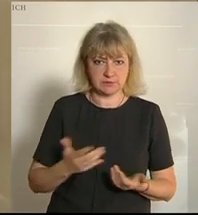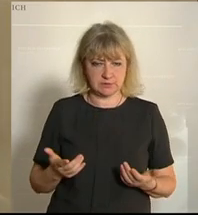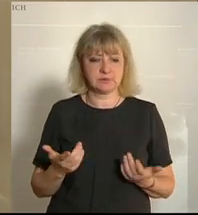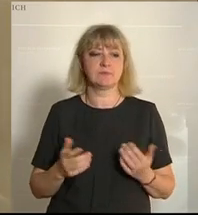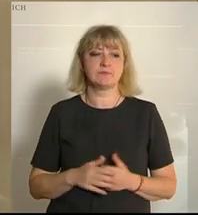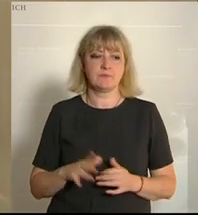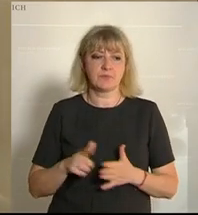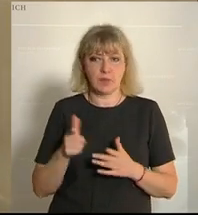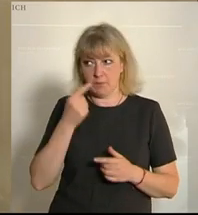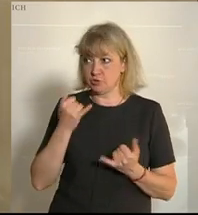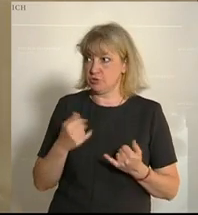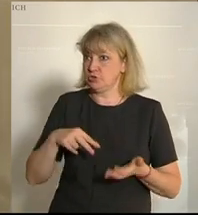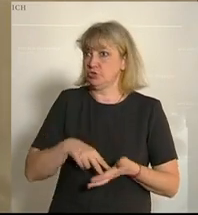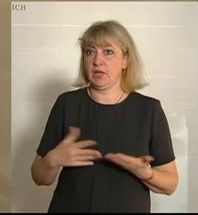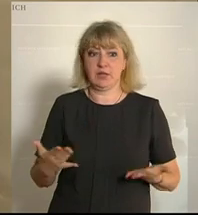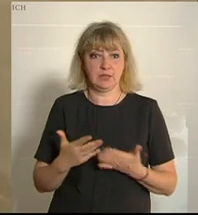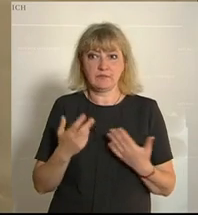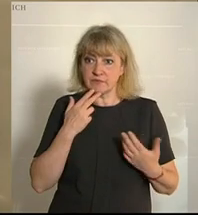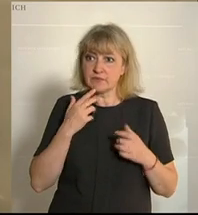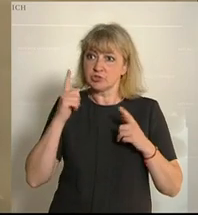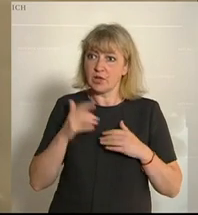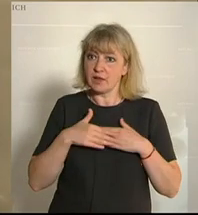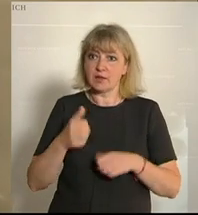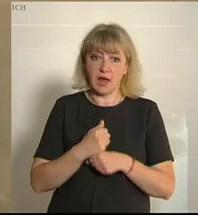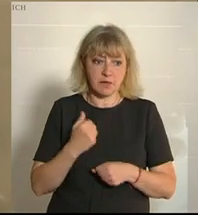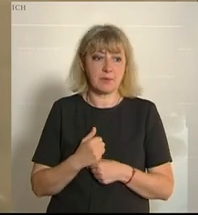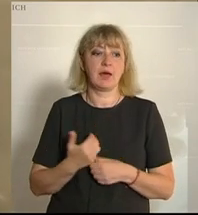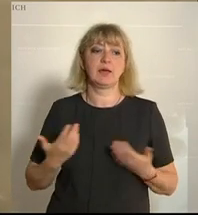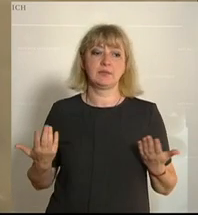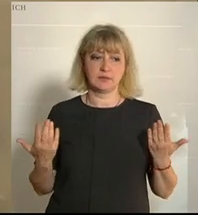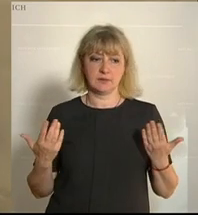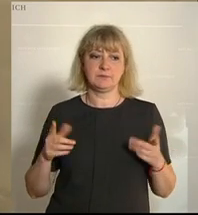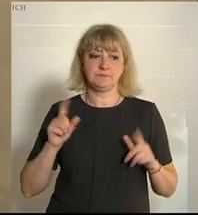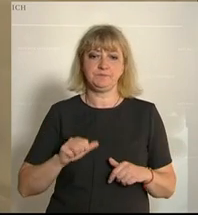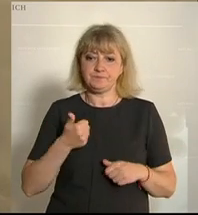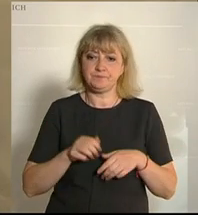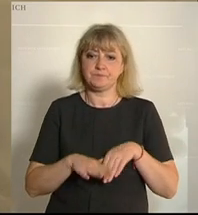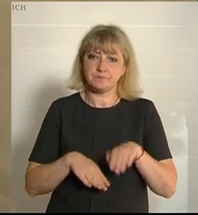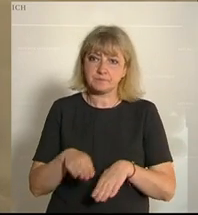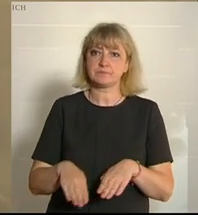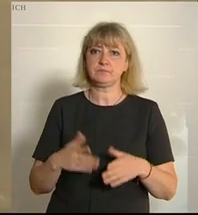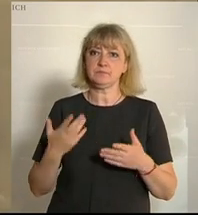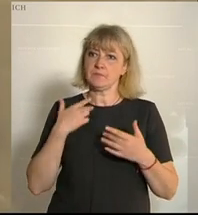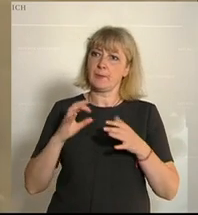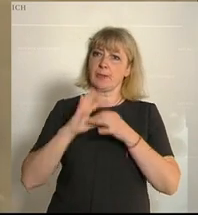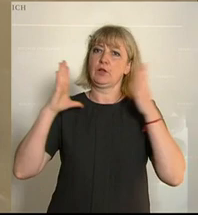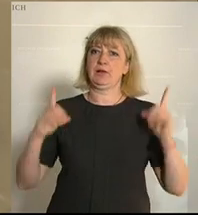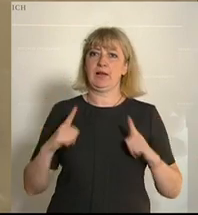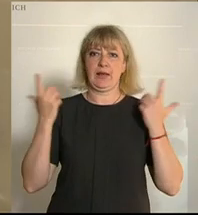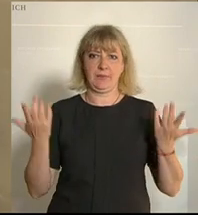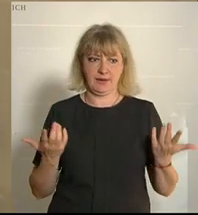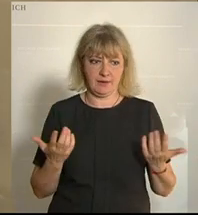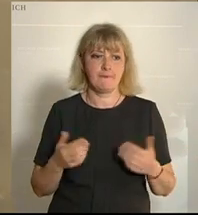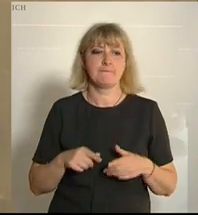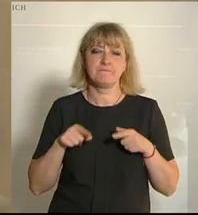davorstehen, in die Erwerbstätigkeit einzusteigen und auch die ersten Schritte in ein unabhängiges Leben wagen,